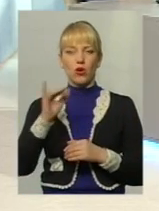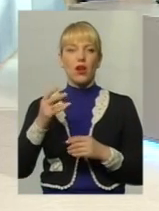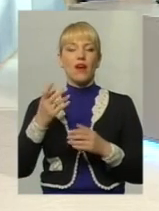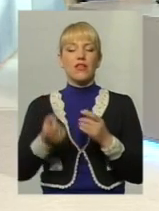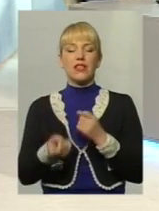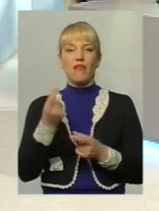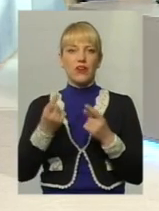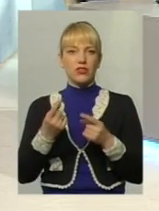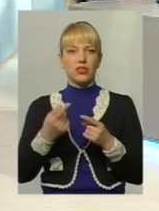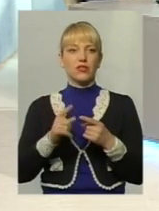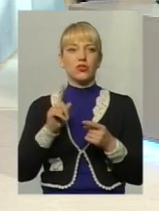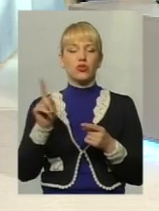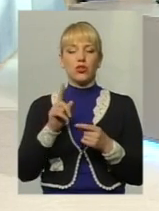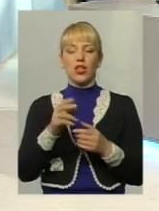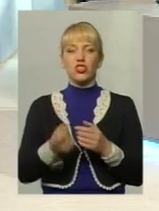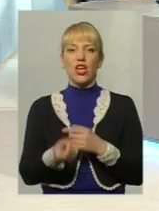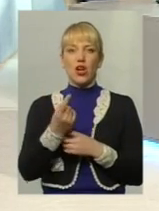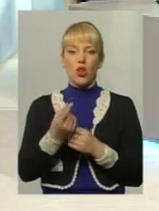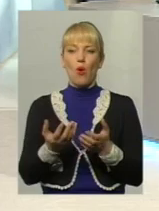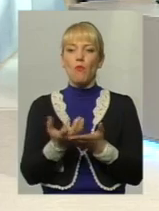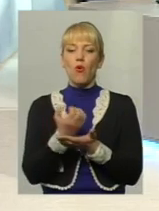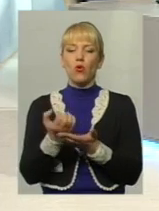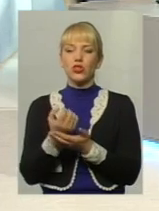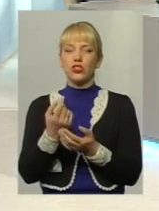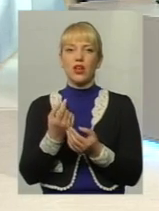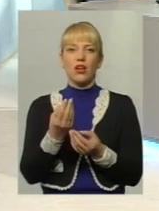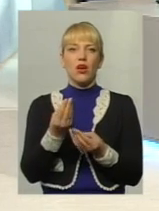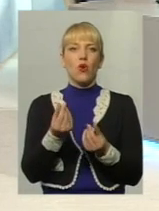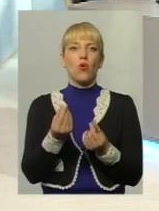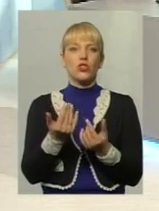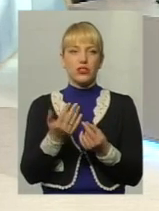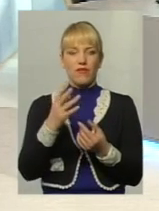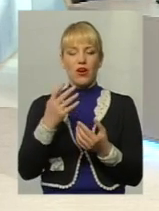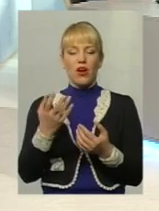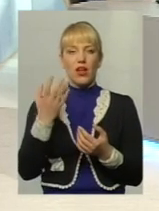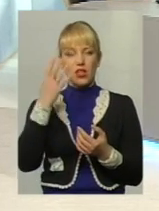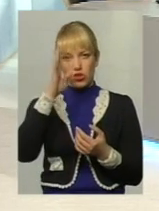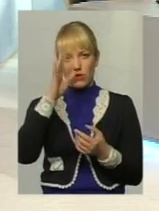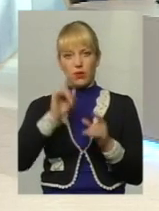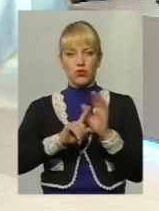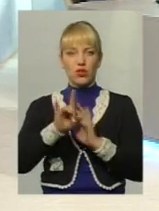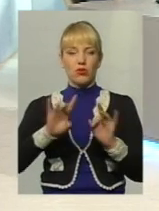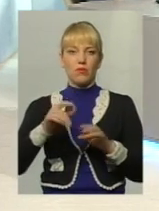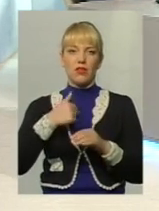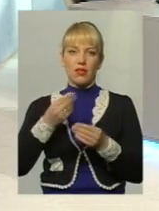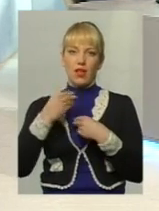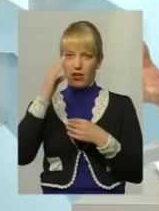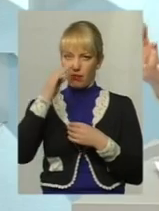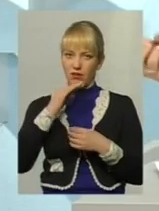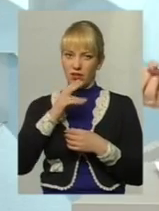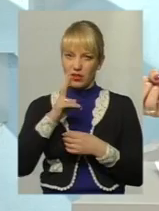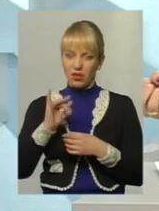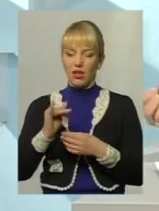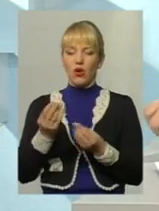джерело походження коштів, за які набувалося це майно. І чоловік тоді починає розказувати, мені дали батьки кошти,